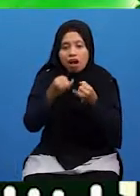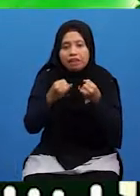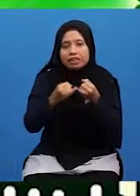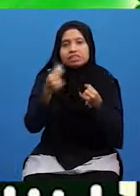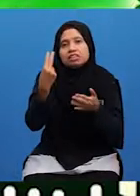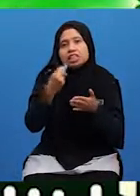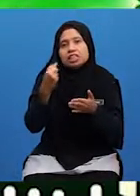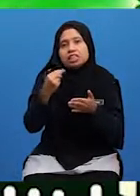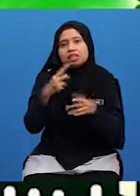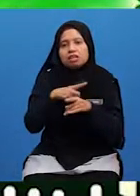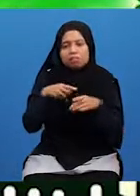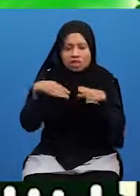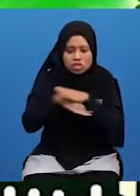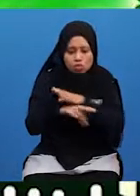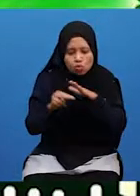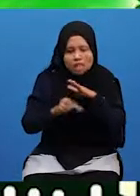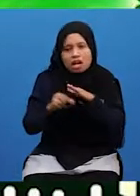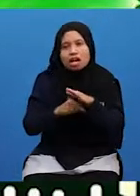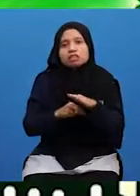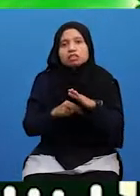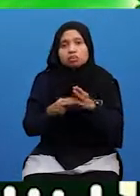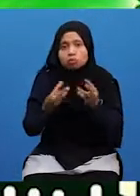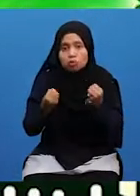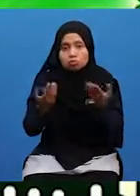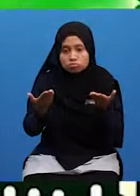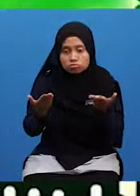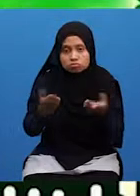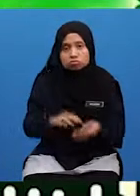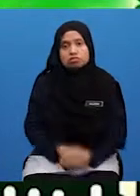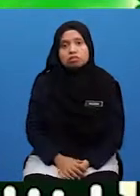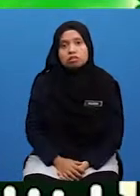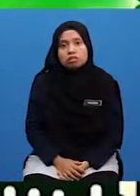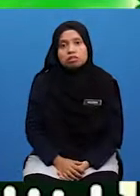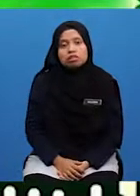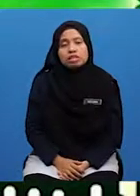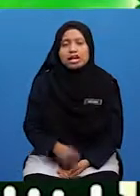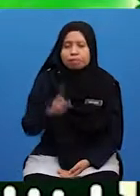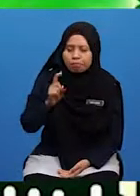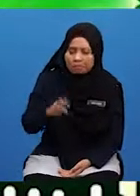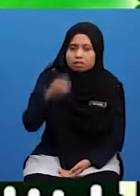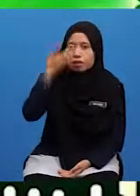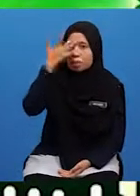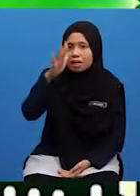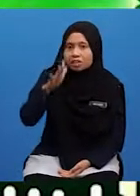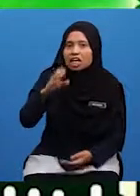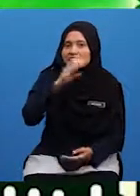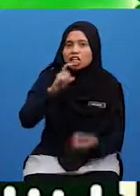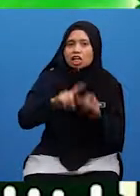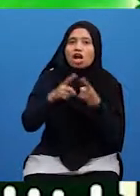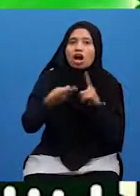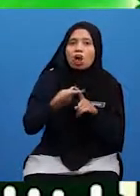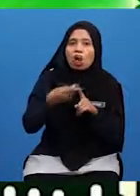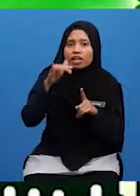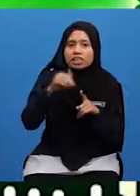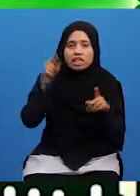Ditempatkan Di neraka Na'uzubillah Murid-murid Kena pandai Mencari Kawan Yang